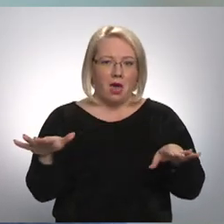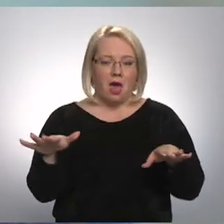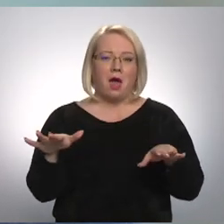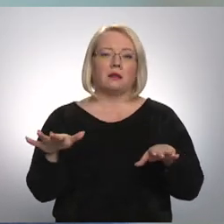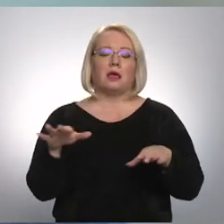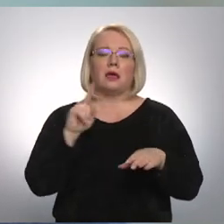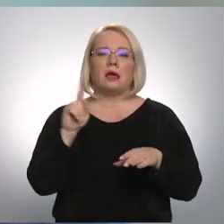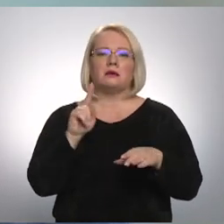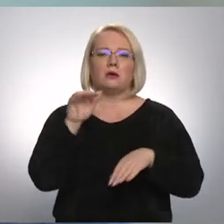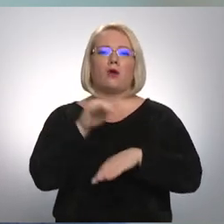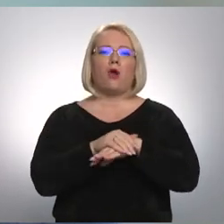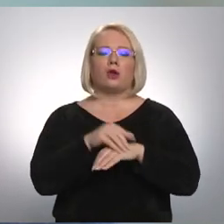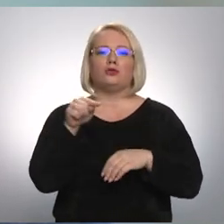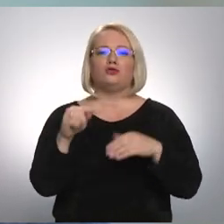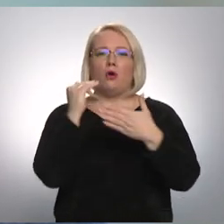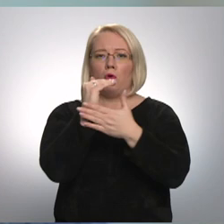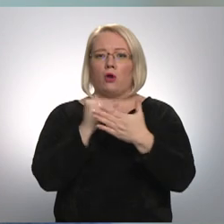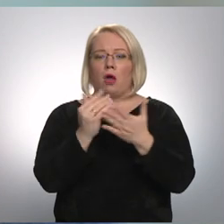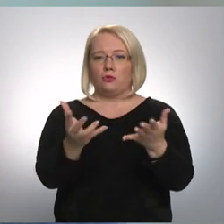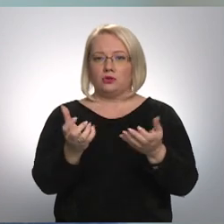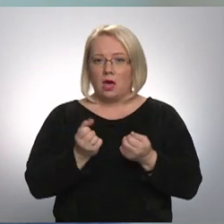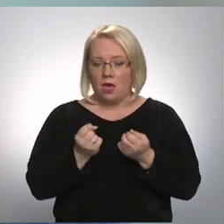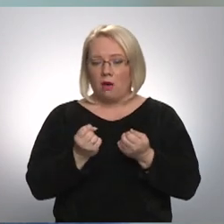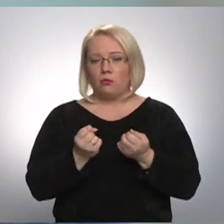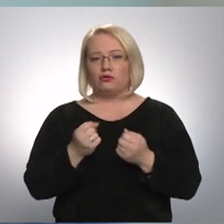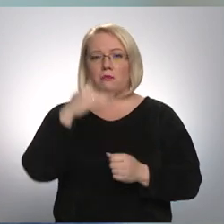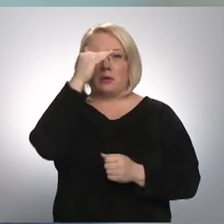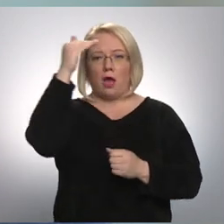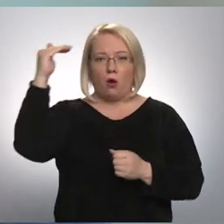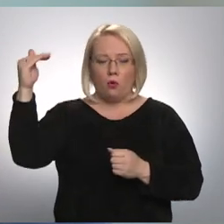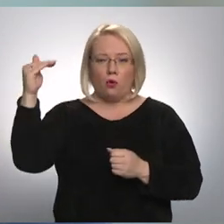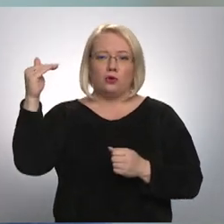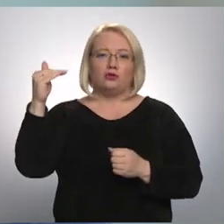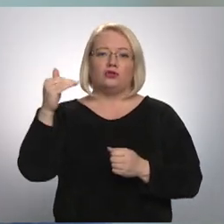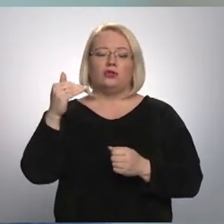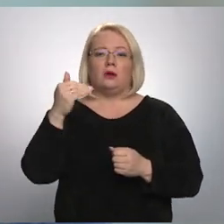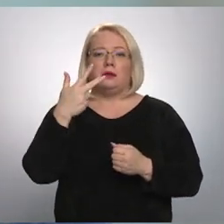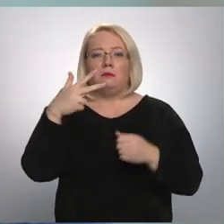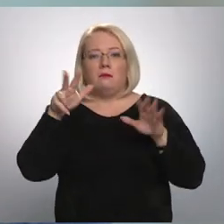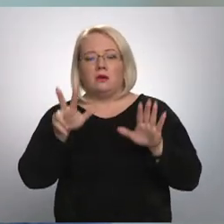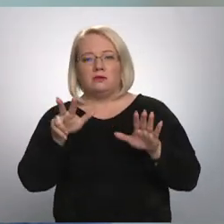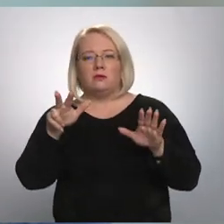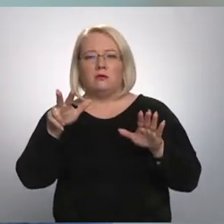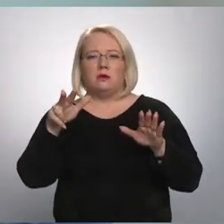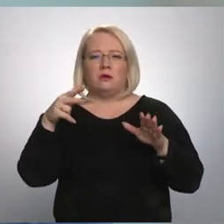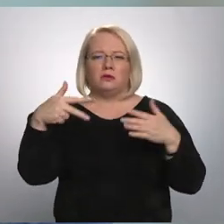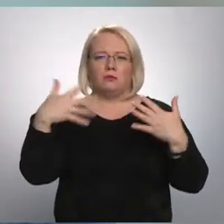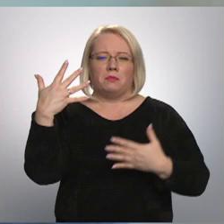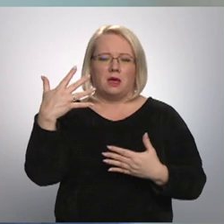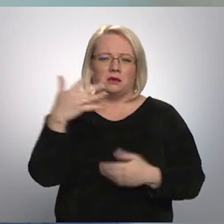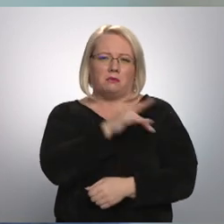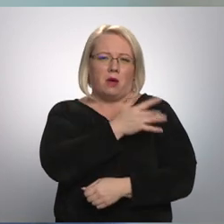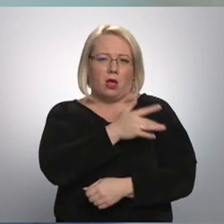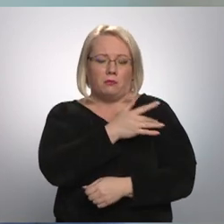tīri konkrēti šo programmu saņēmuši. Pieaugušie tie ir 385 ambulātoras pakalpojums,